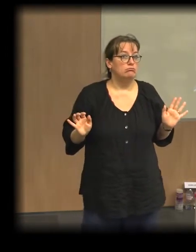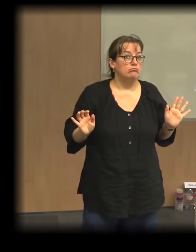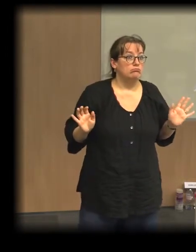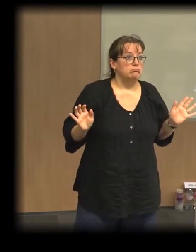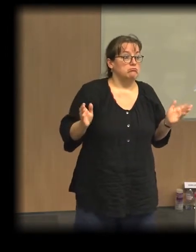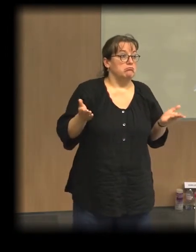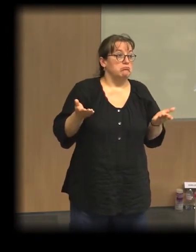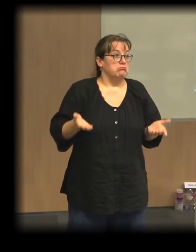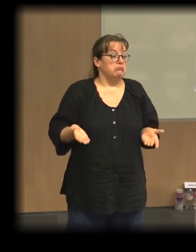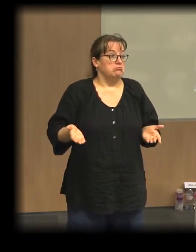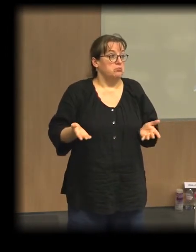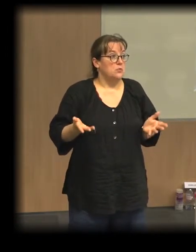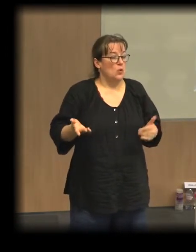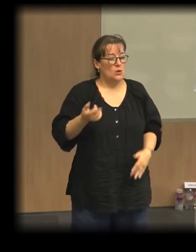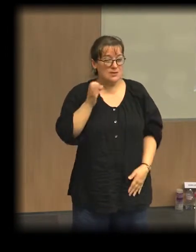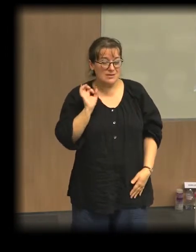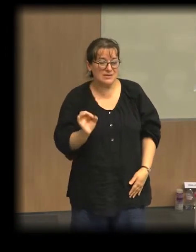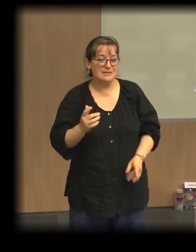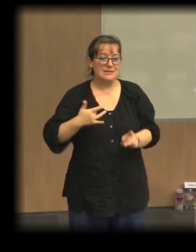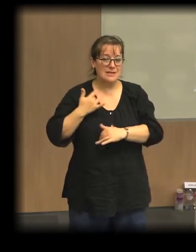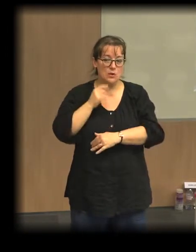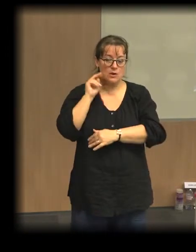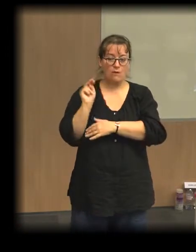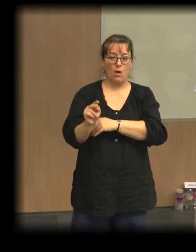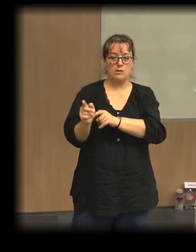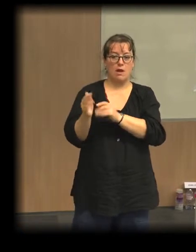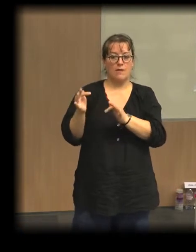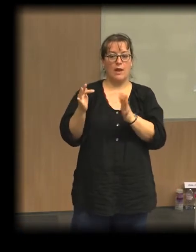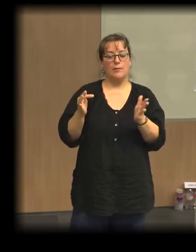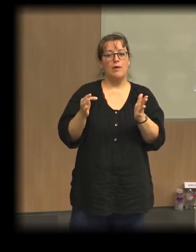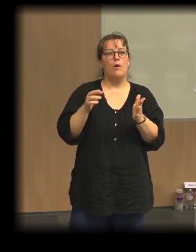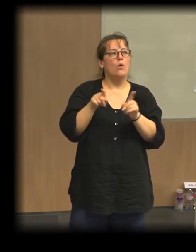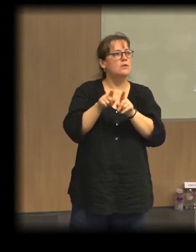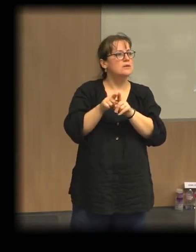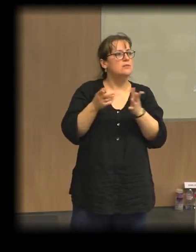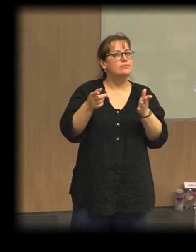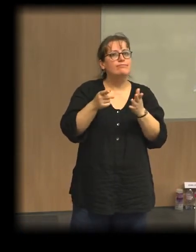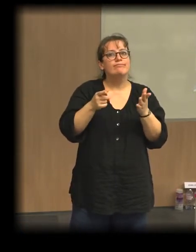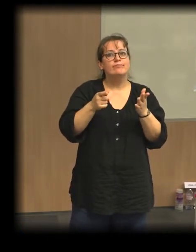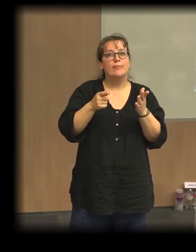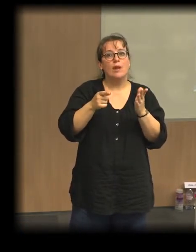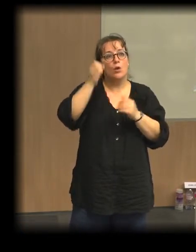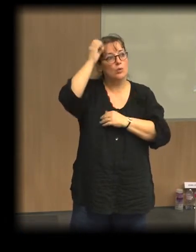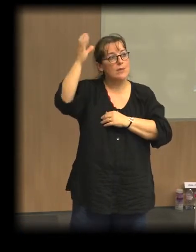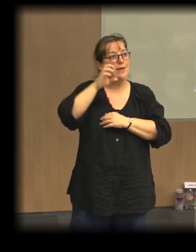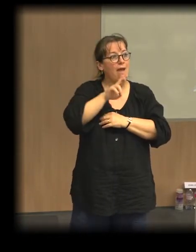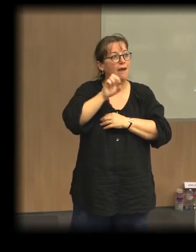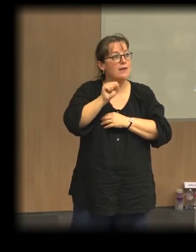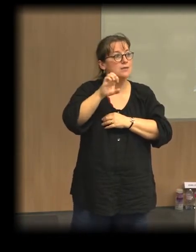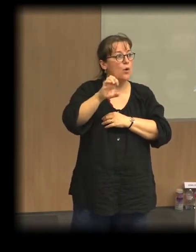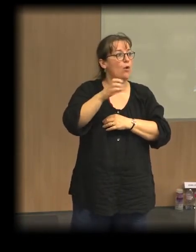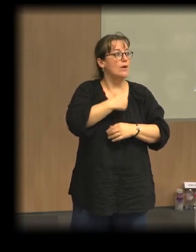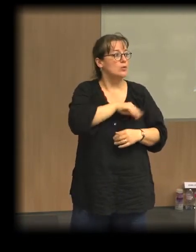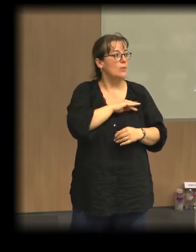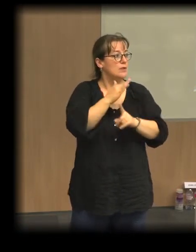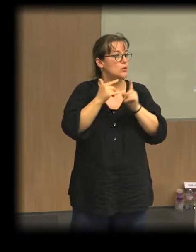ceci est aussi articulé avec la question de la responsabilité sociale de l'entreprise et est également de plus